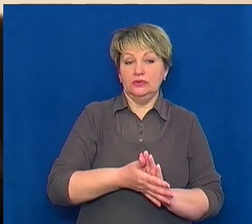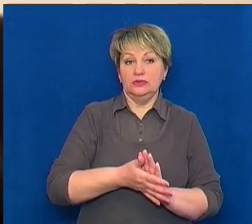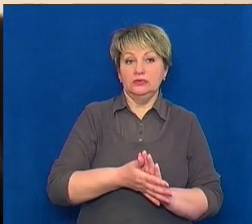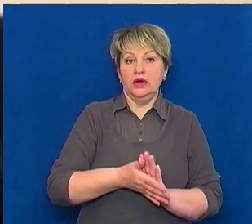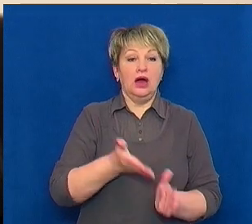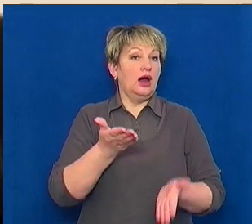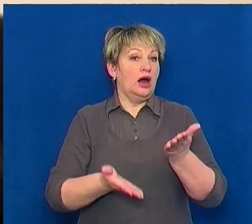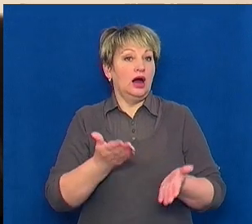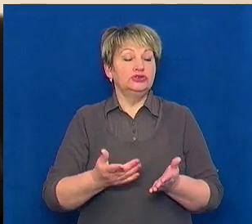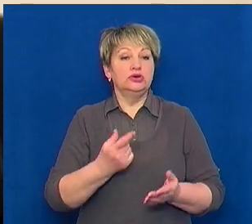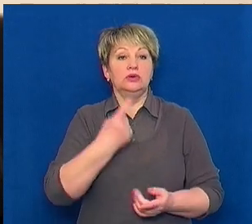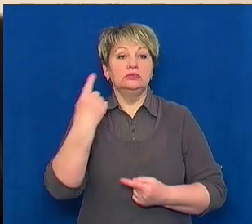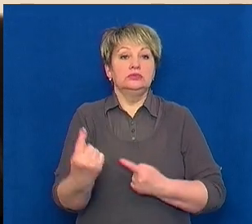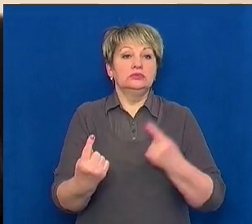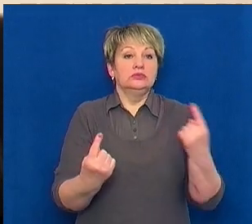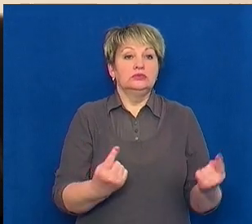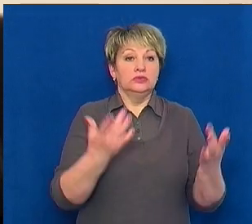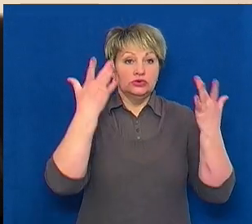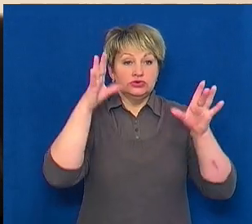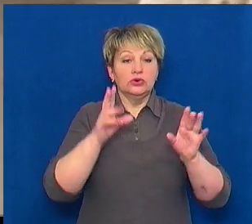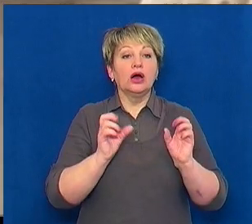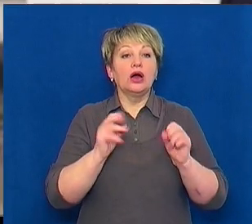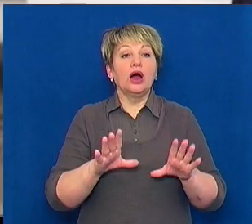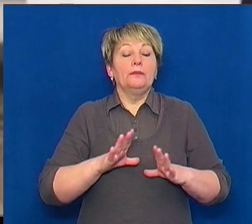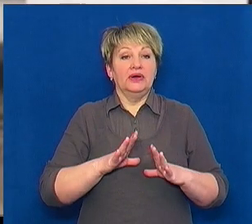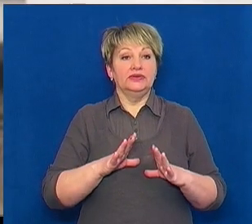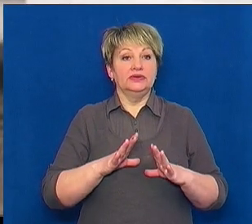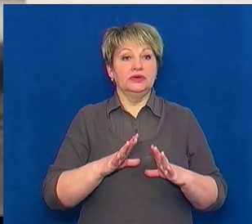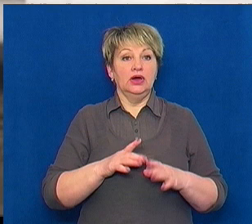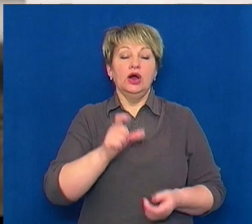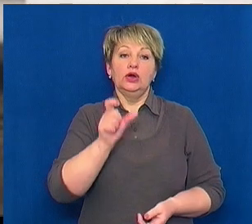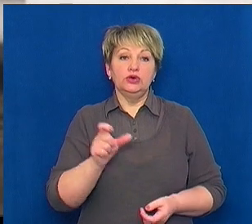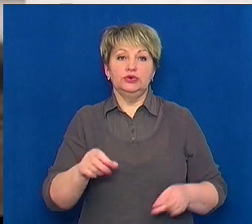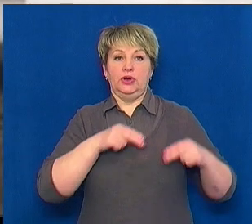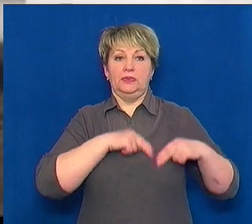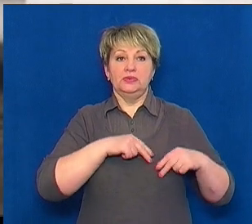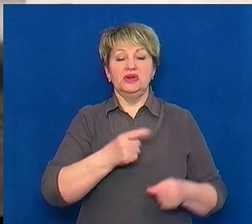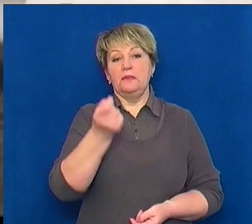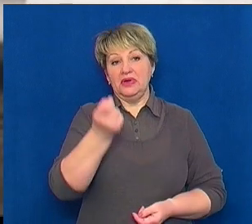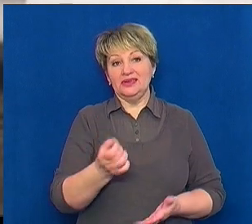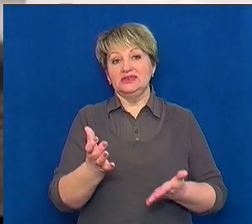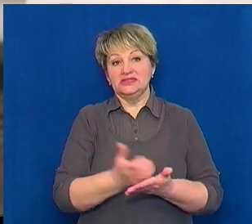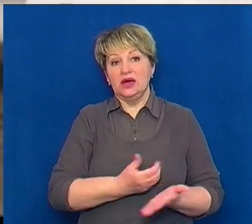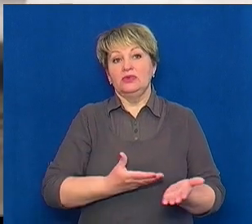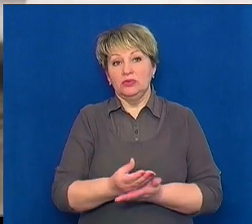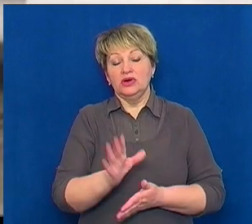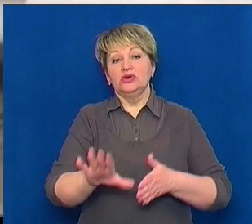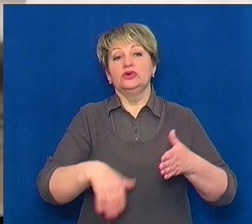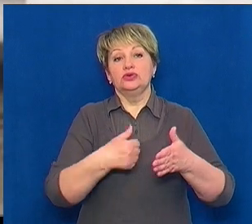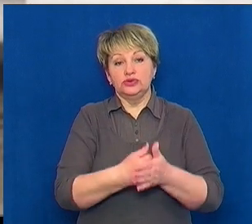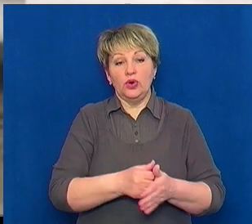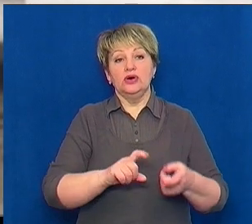А якщо був якийсь одиничний випадок і так далі, тут як нам будь. Люди працювали за мінімальну зарплату. Люди і працюють з